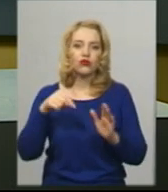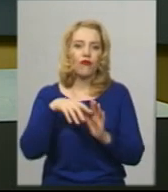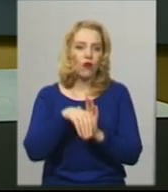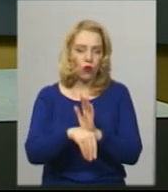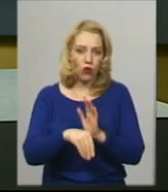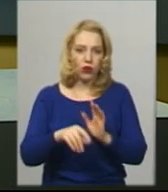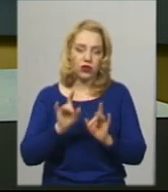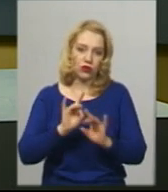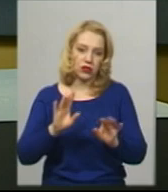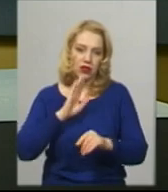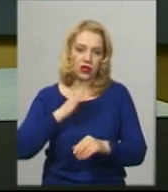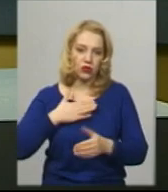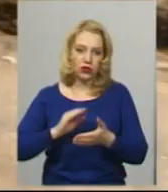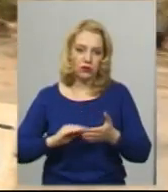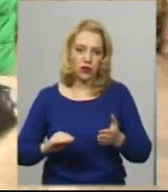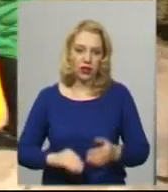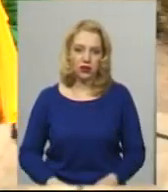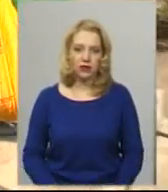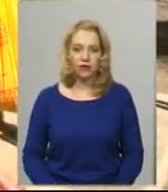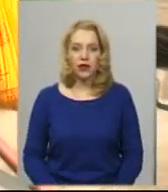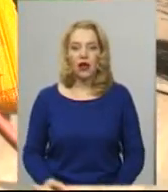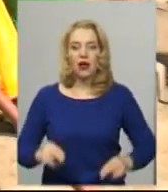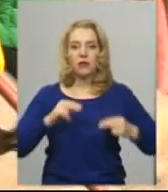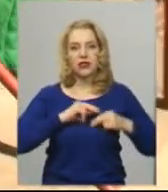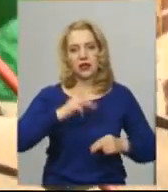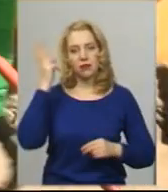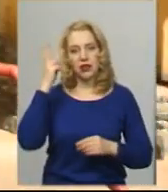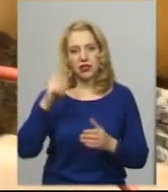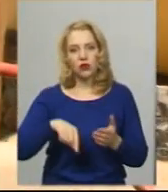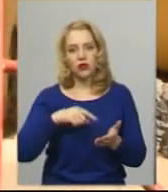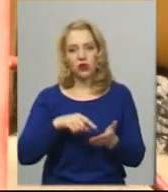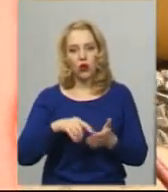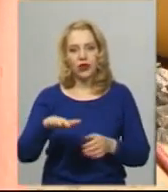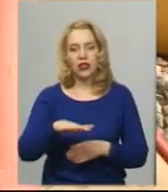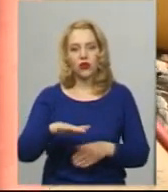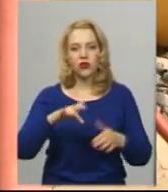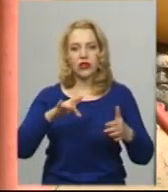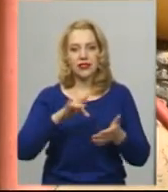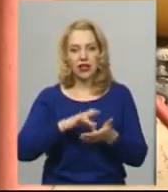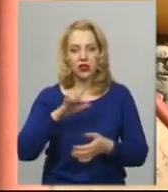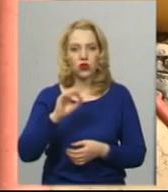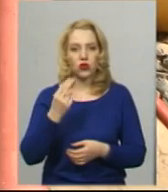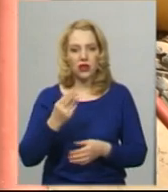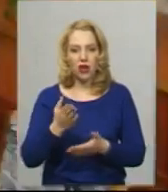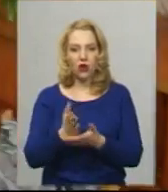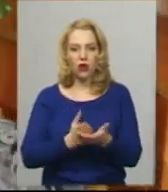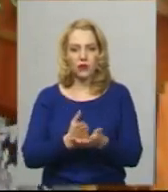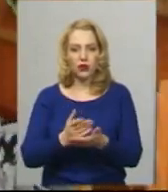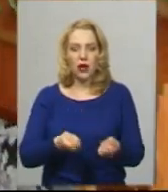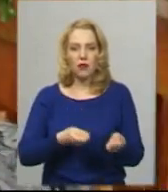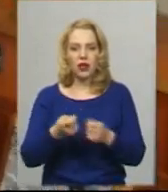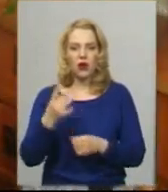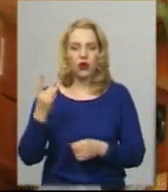кореспондентка Суспільного. Працівниця Хмельницького міського територіального центру соціального обслуговування Яна Радзвіл принесла